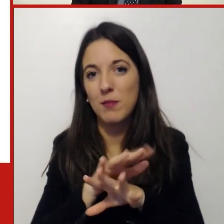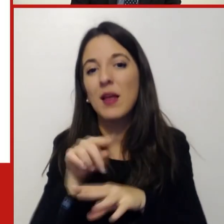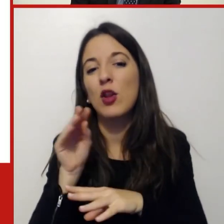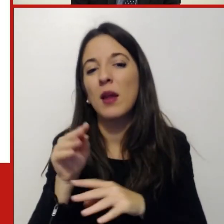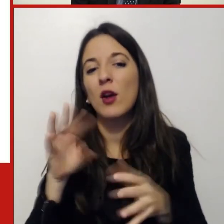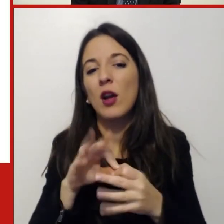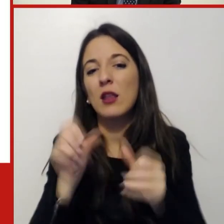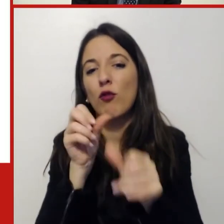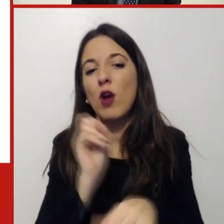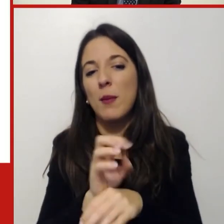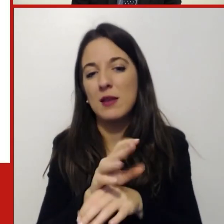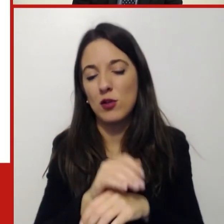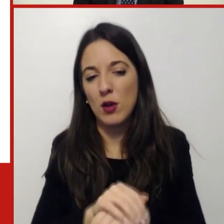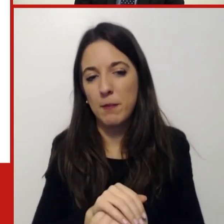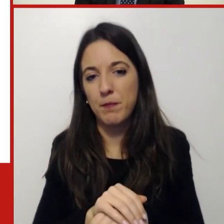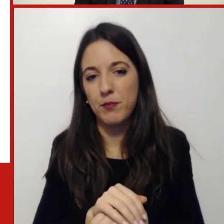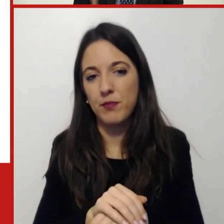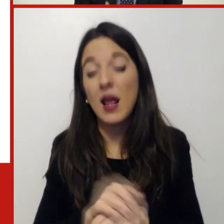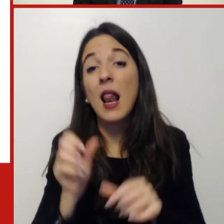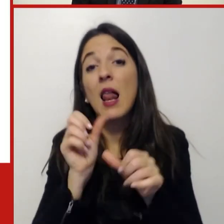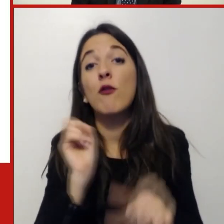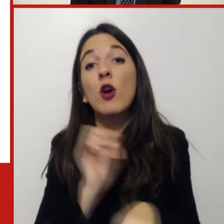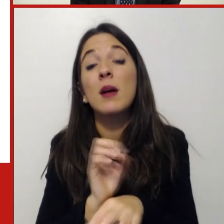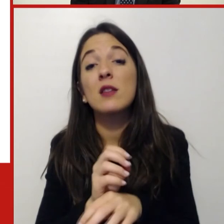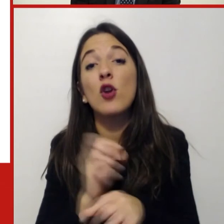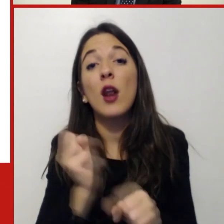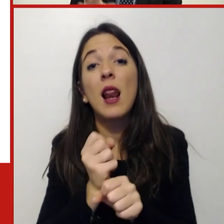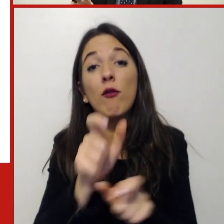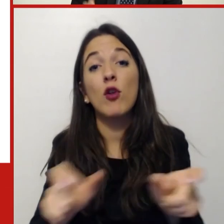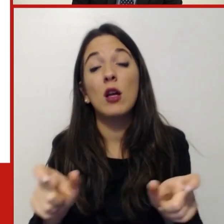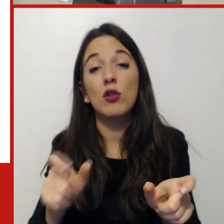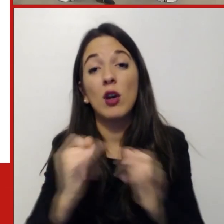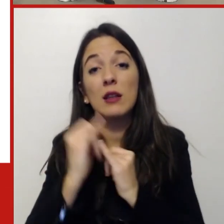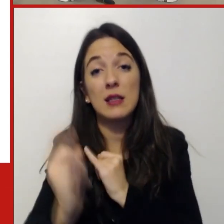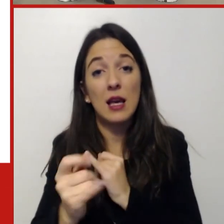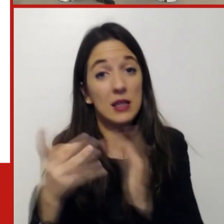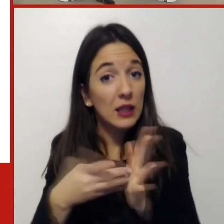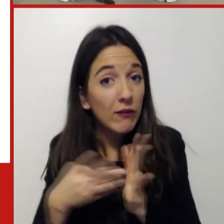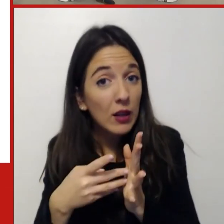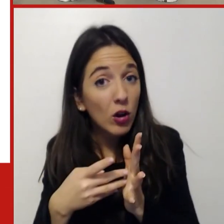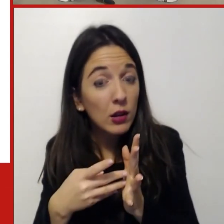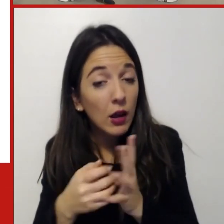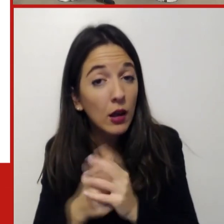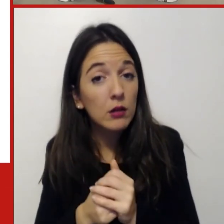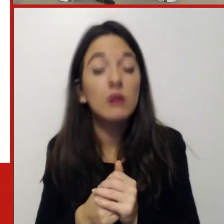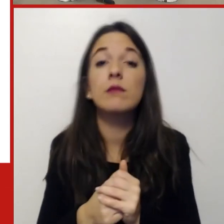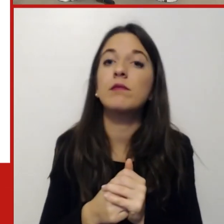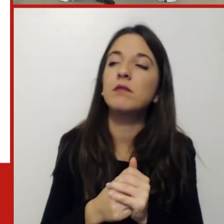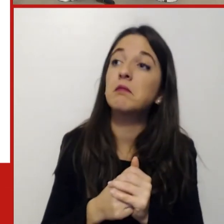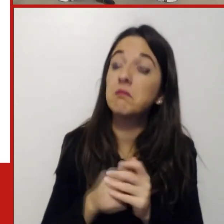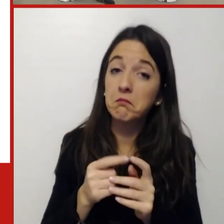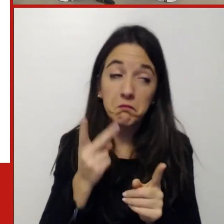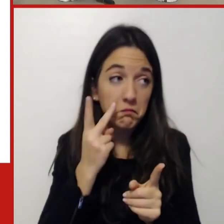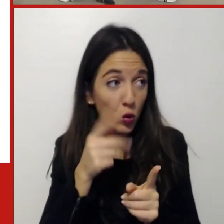formazione dei lavoratori in remoto è ritenuta difficoltosa ci dice il partecipante lei nota questo concetto anche